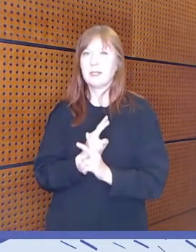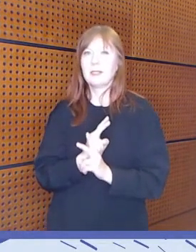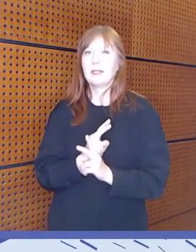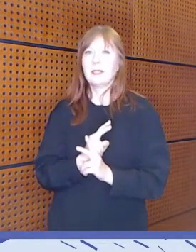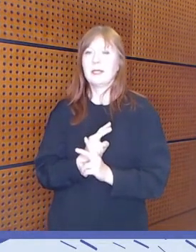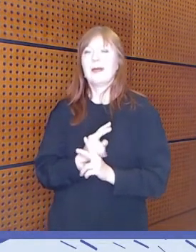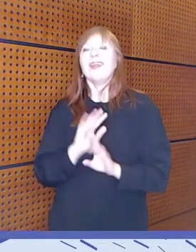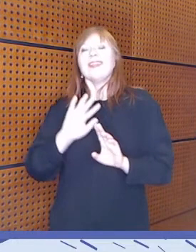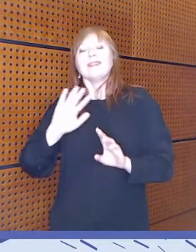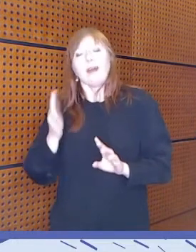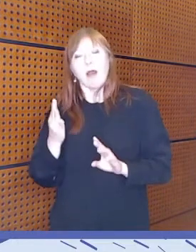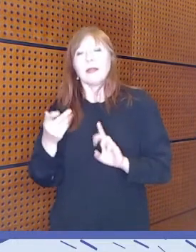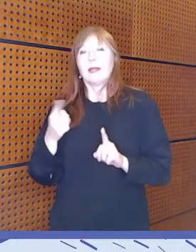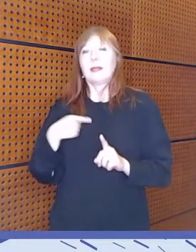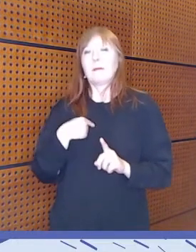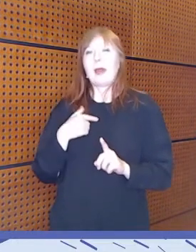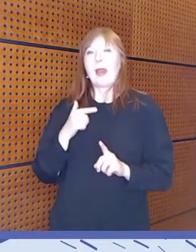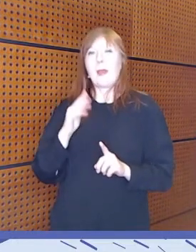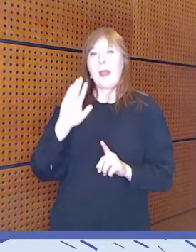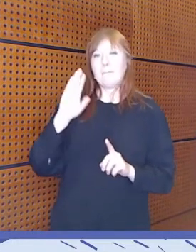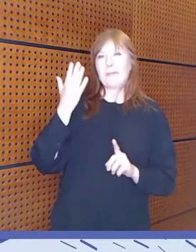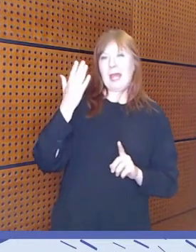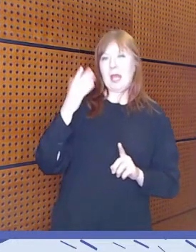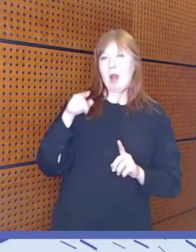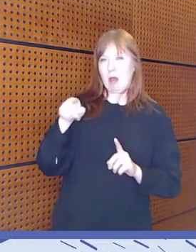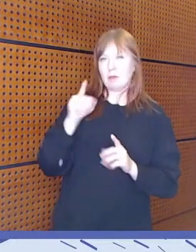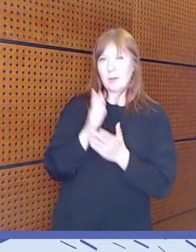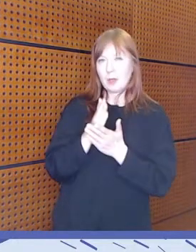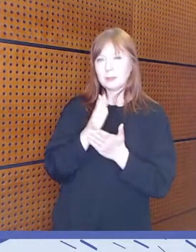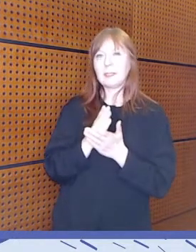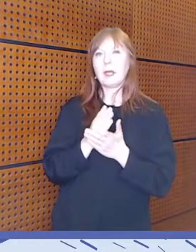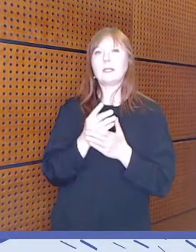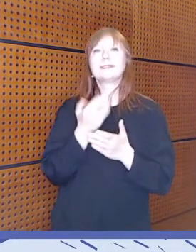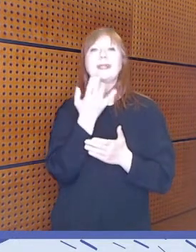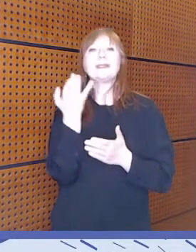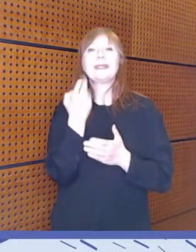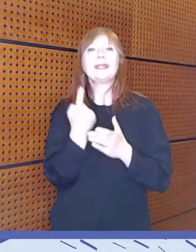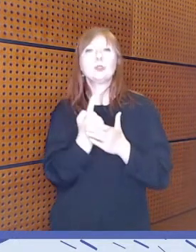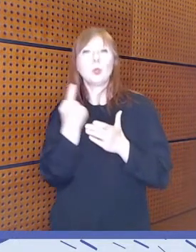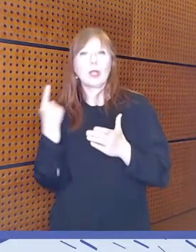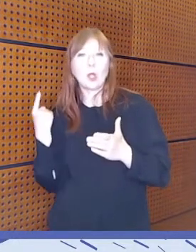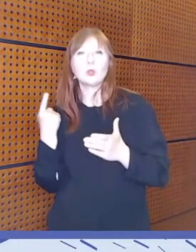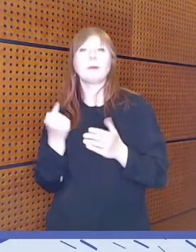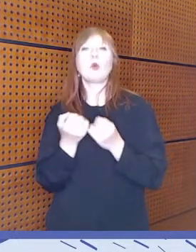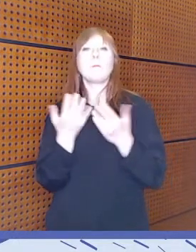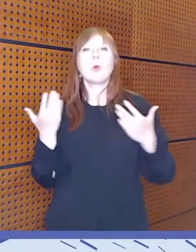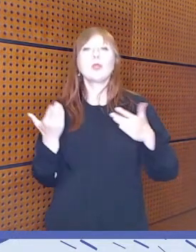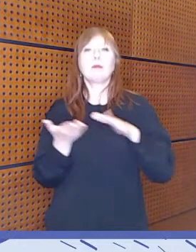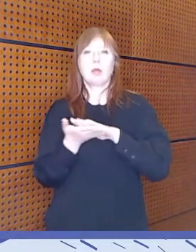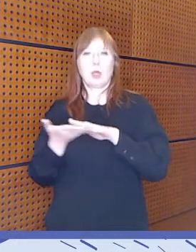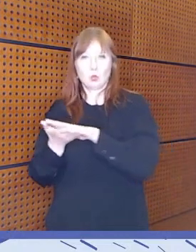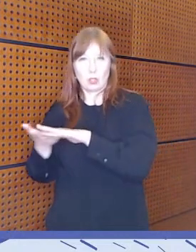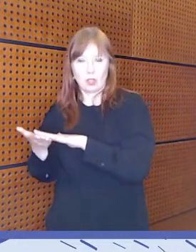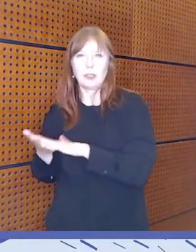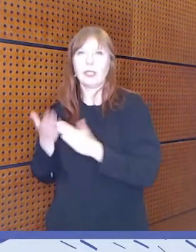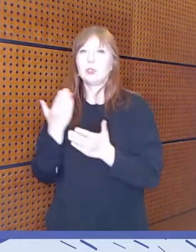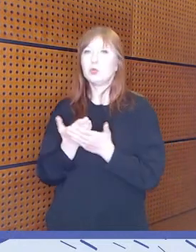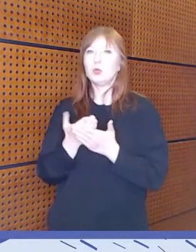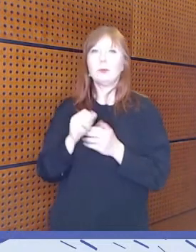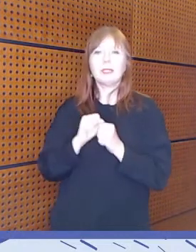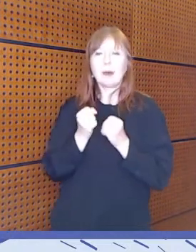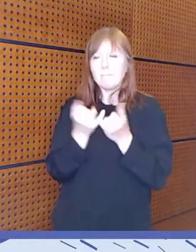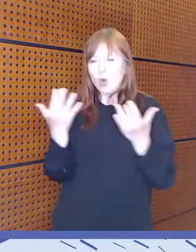peilaan ehkä ajatusta siitä, että se on moniperusteista se digisyrjäytyminen. Että siinä otetaan koppia tosi monesta liikkuvasta asiasta.